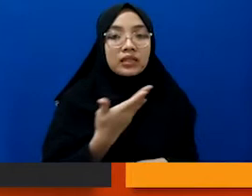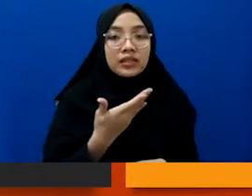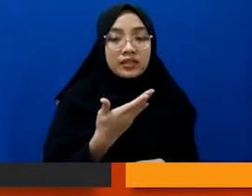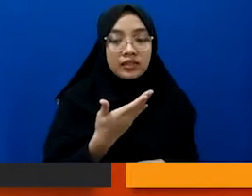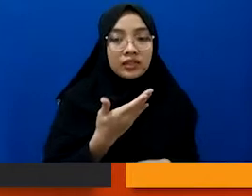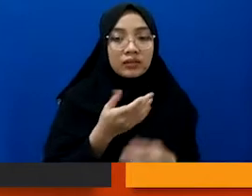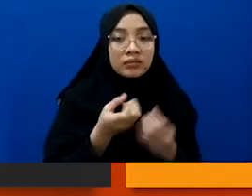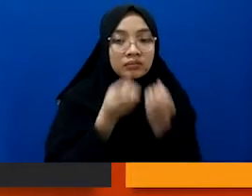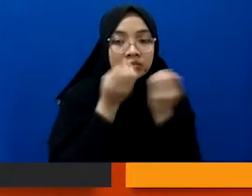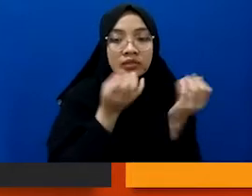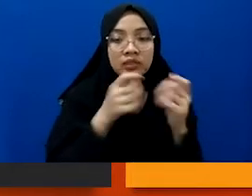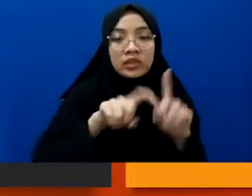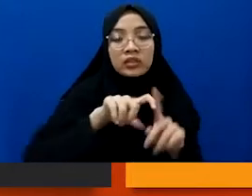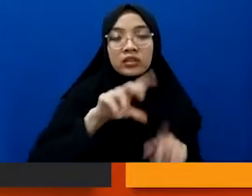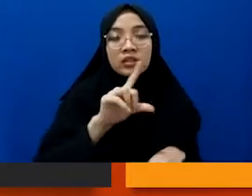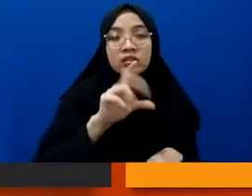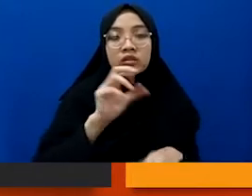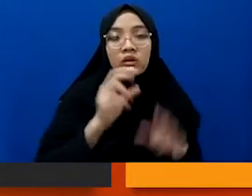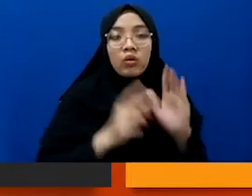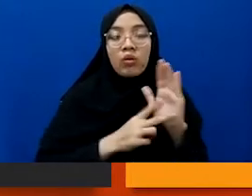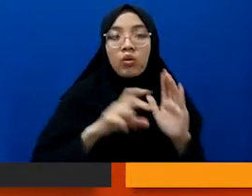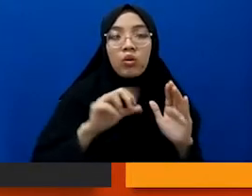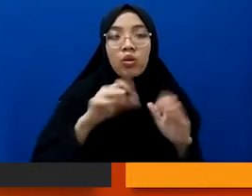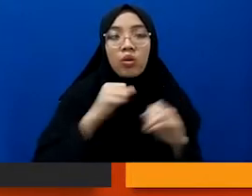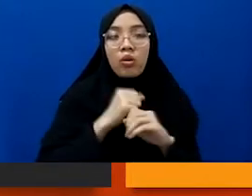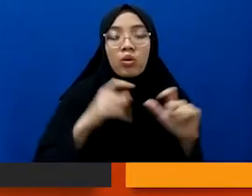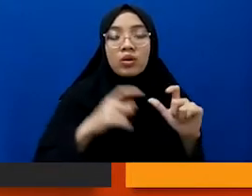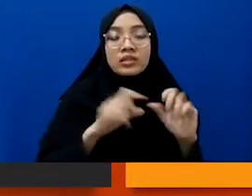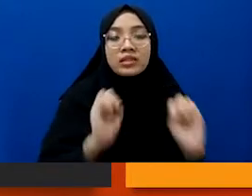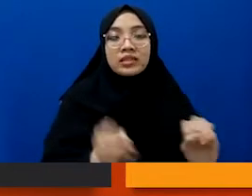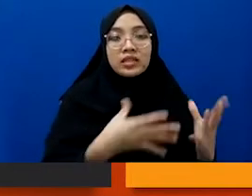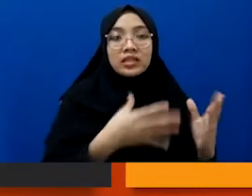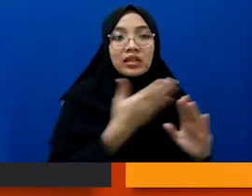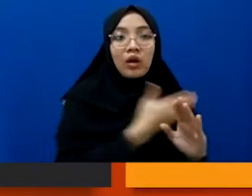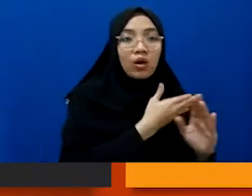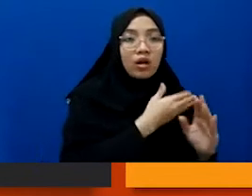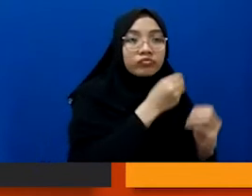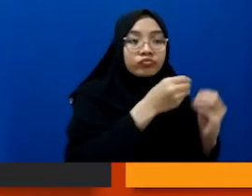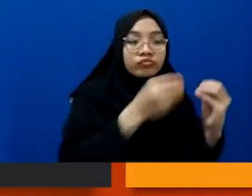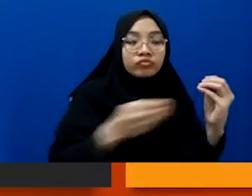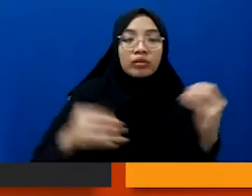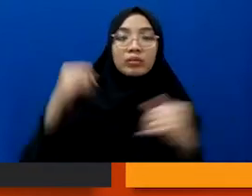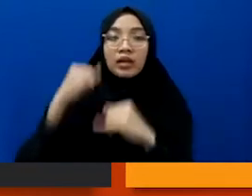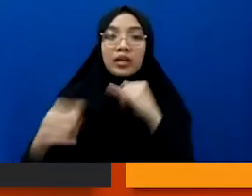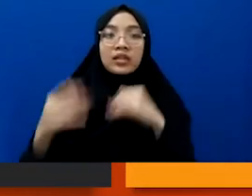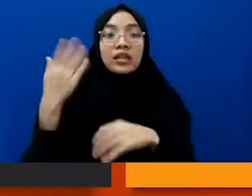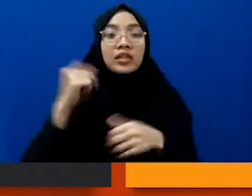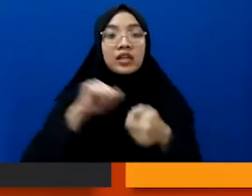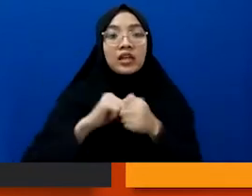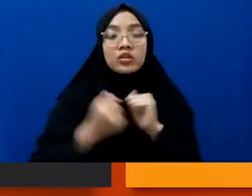menyampaikan kronologi sebuah peristiwa. Jadi dari awal sampai akhir. Misalnya kayak kasus Narti tadi,